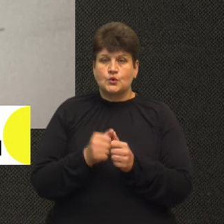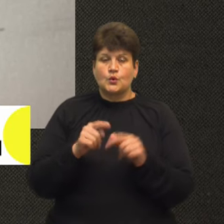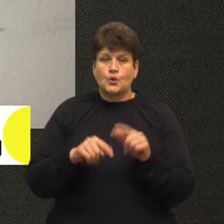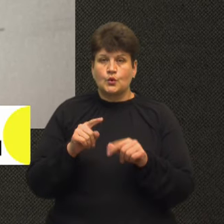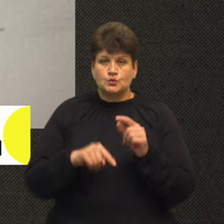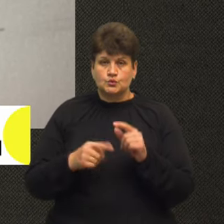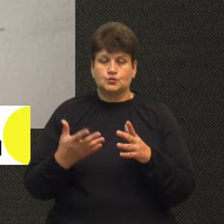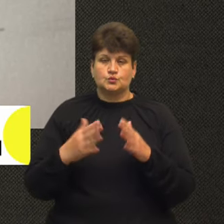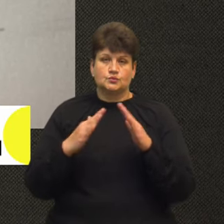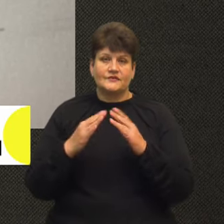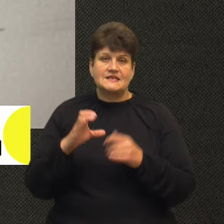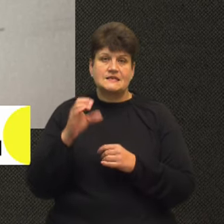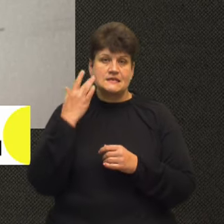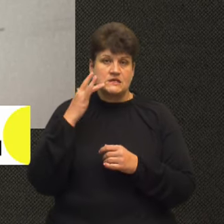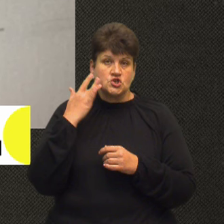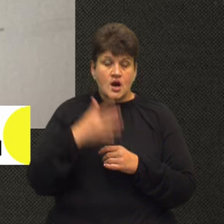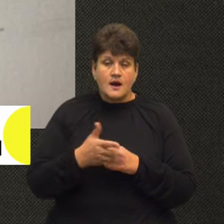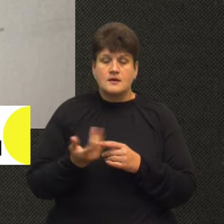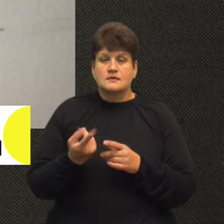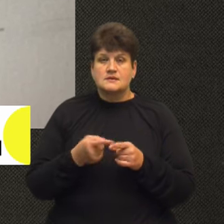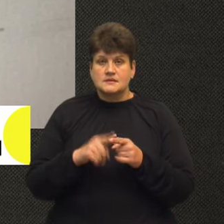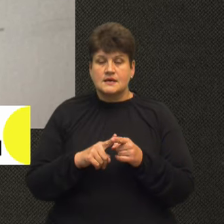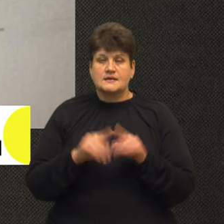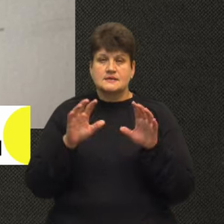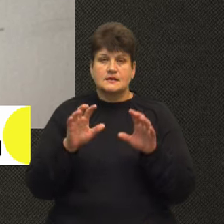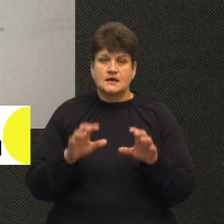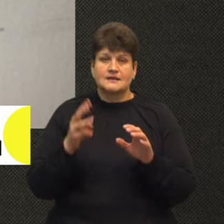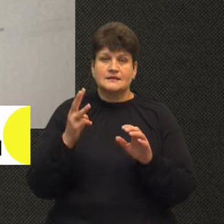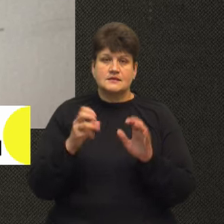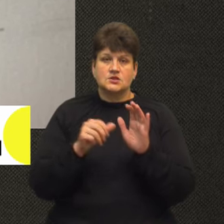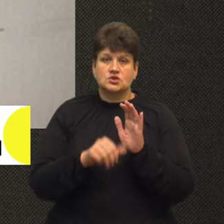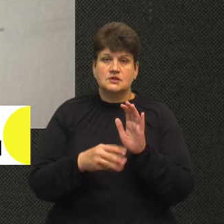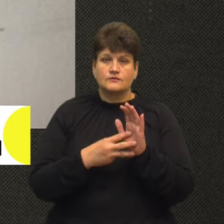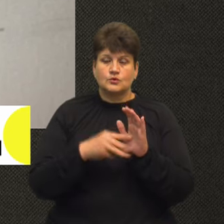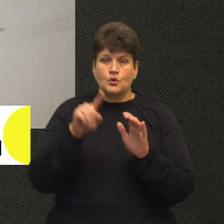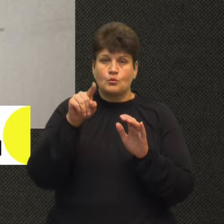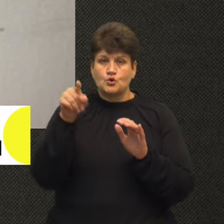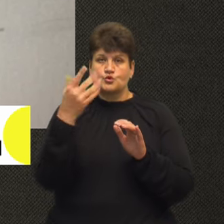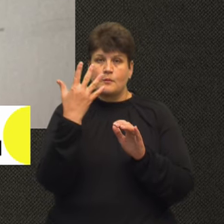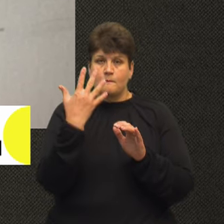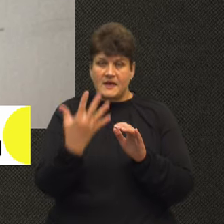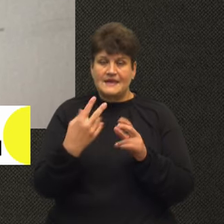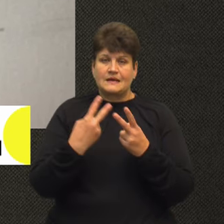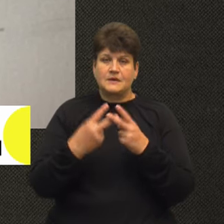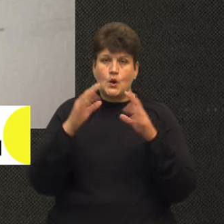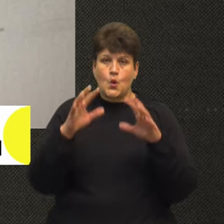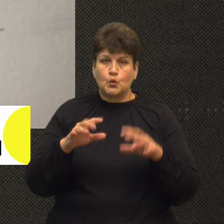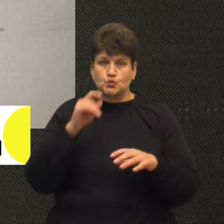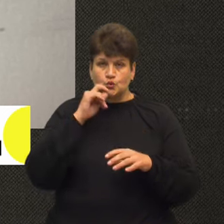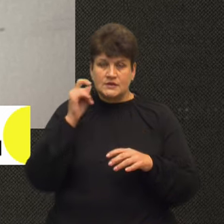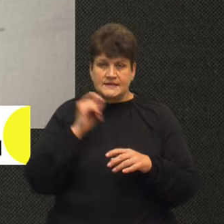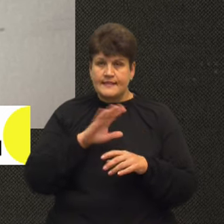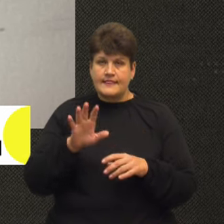рухомості в США Права кваліфікація стаття 368 з позначкою 5 Кримінального кодексу України. Незаконне